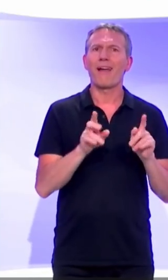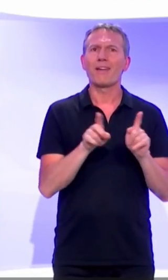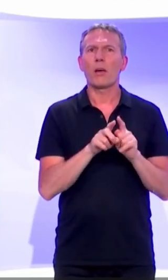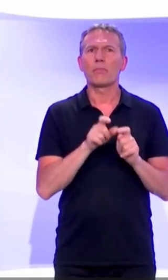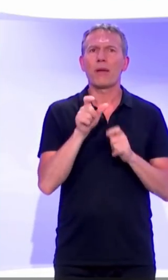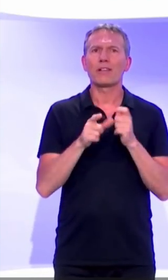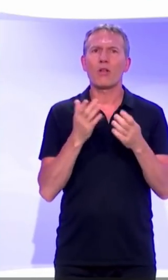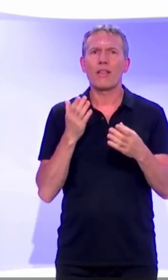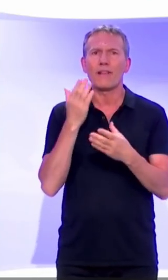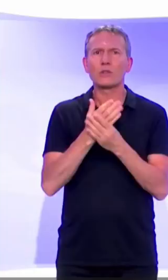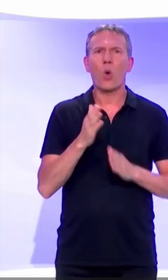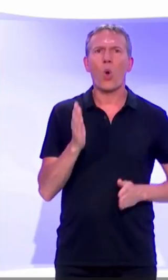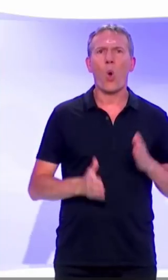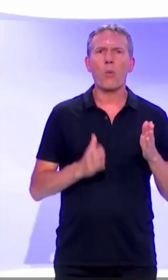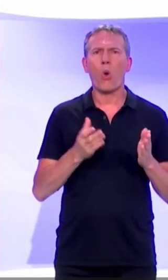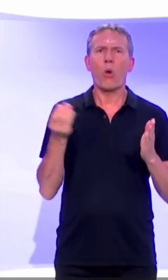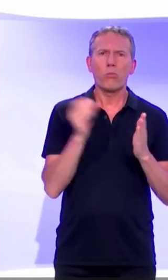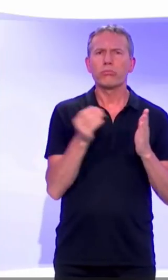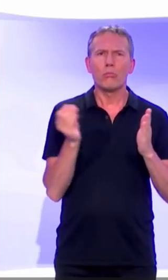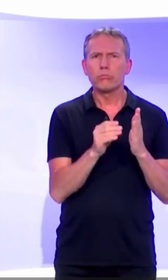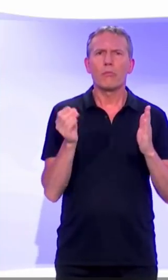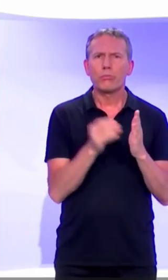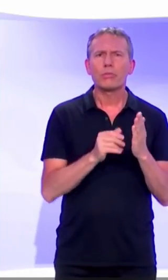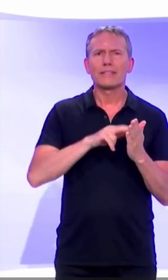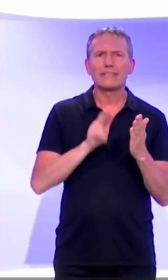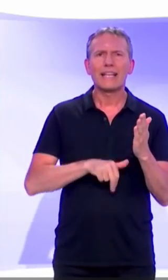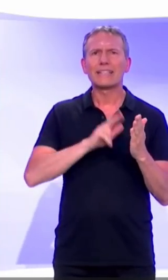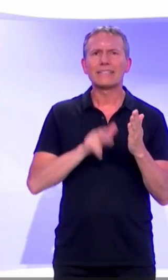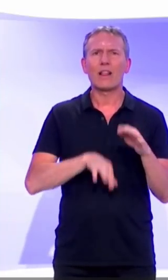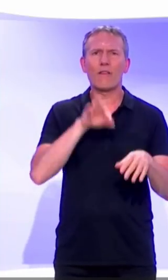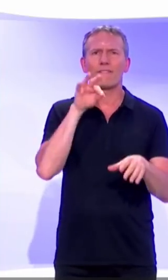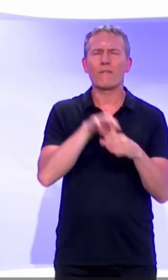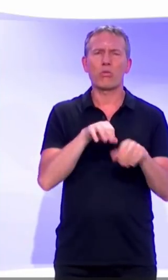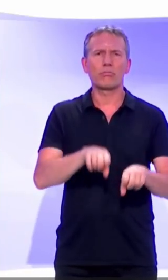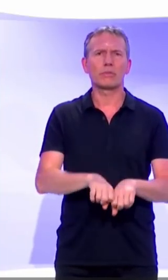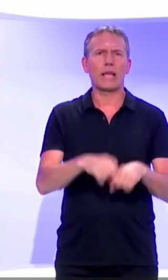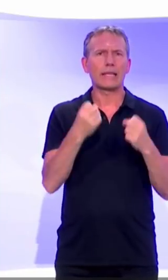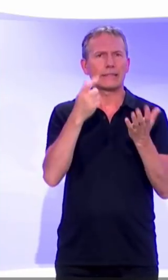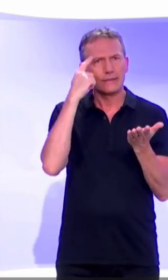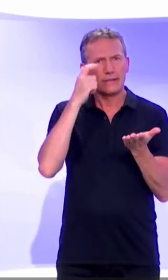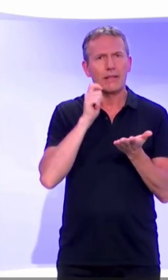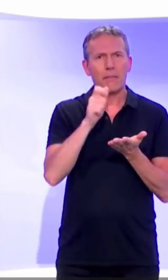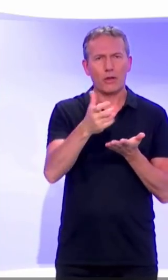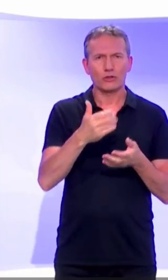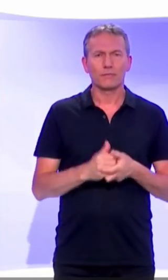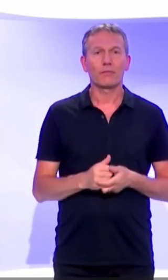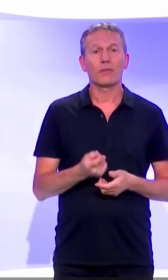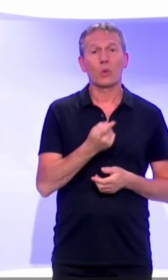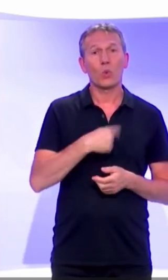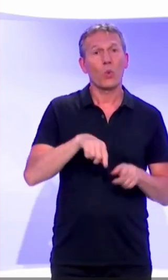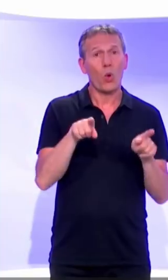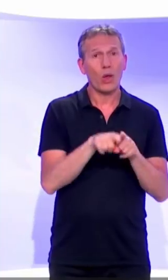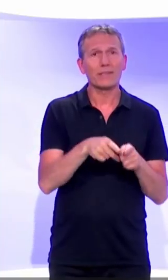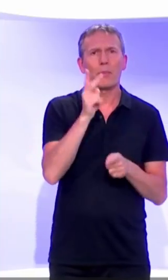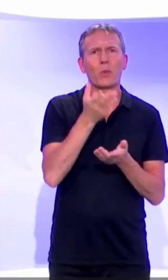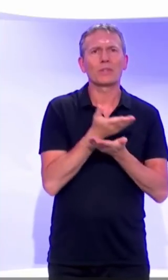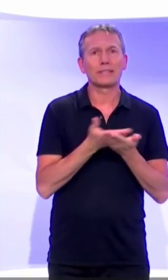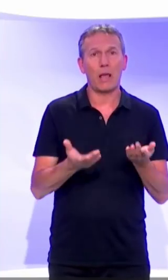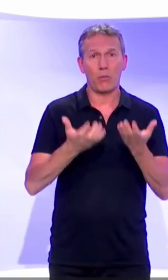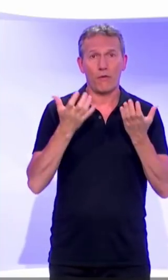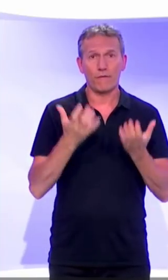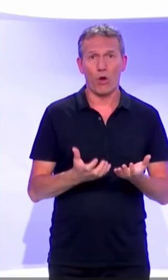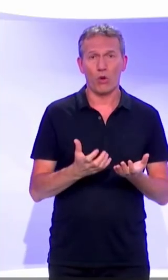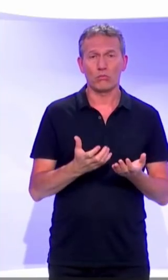interventions, des robots qui puissent voter pour cela et qui auraient dénaturé la démarche elle-même. Ensuite, il est nécessaire que nous puissions simplifier. Nous avons, depuis